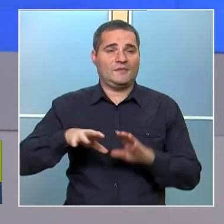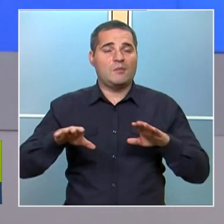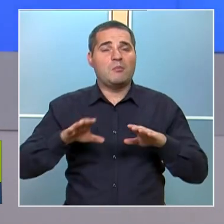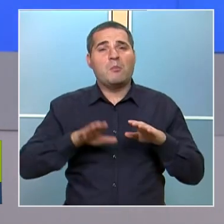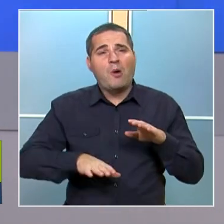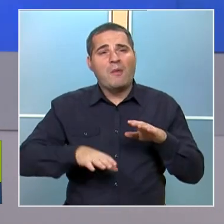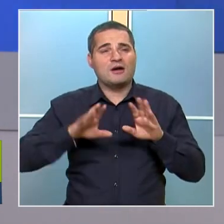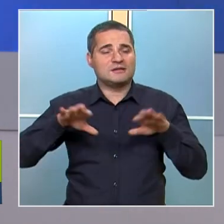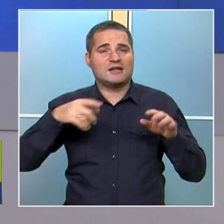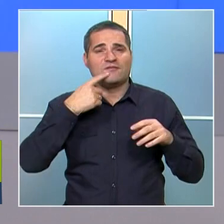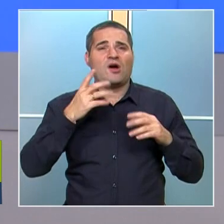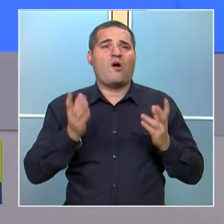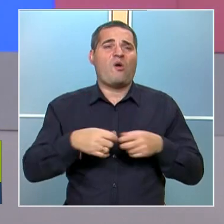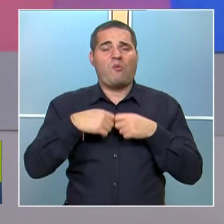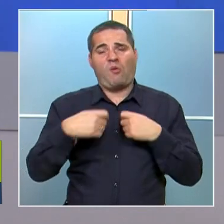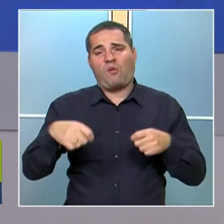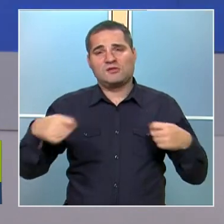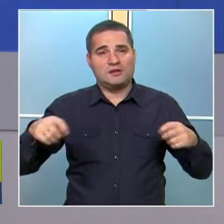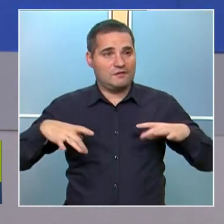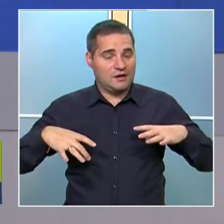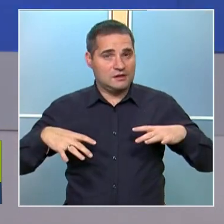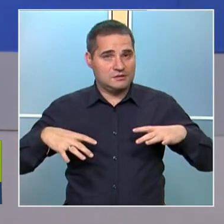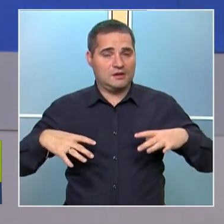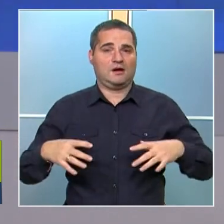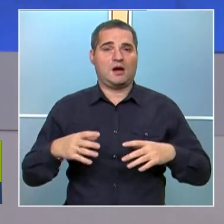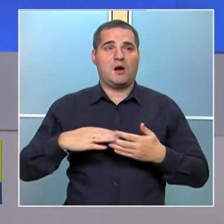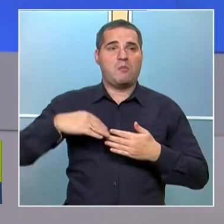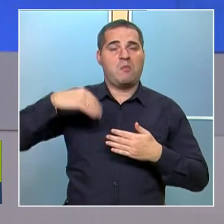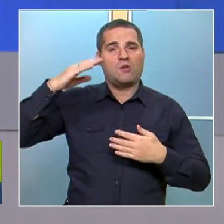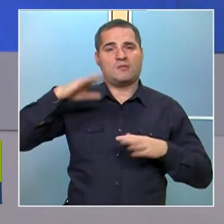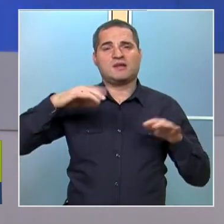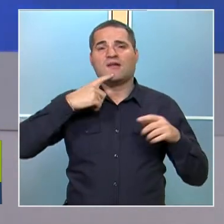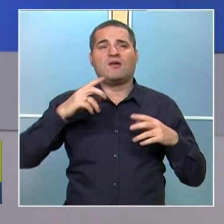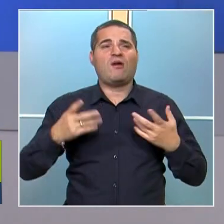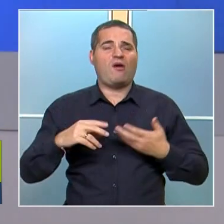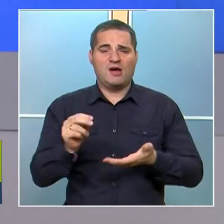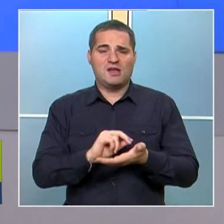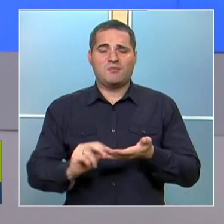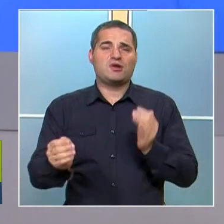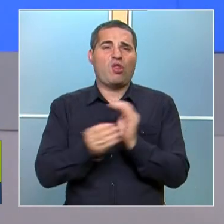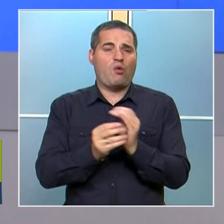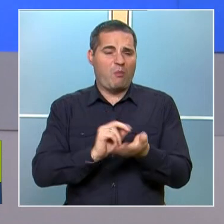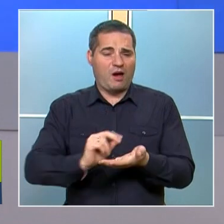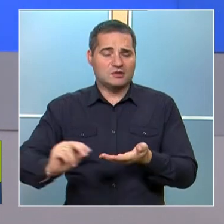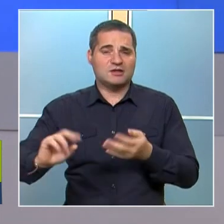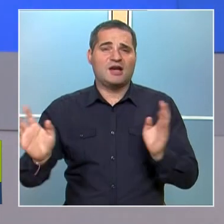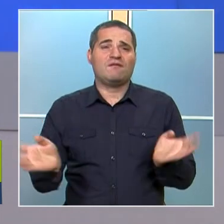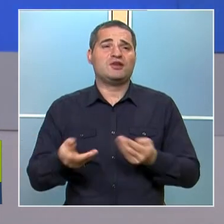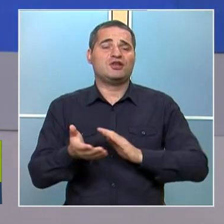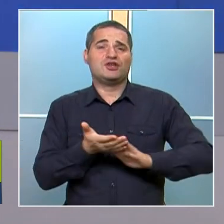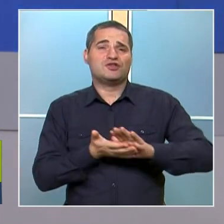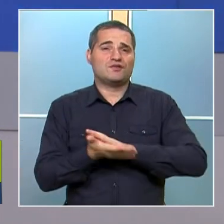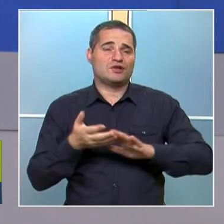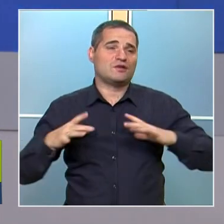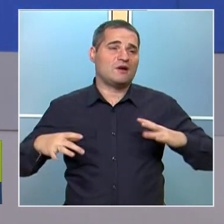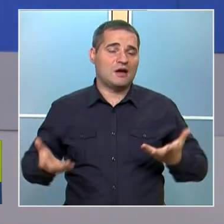казват, о, много дълга вакансия. А по-големите, о, докато си напиша домашните и всичко вече свърши.